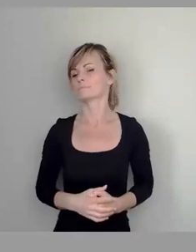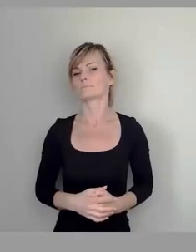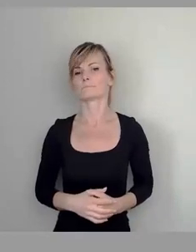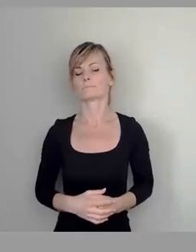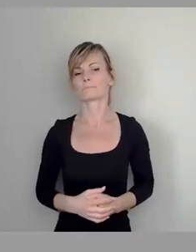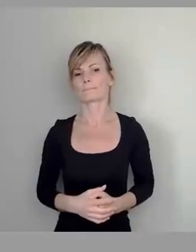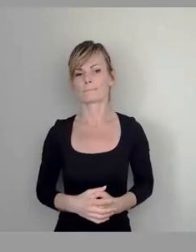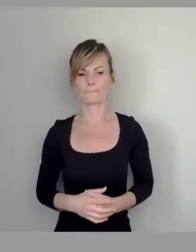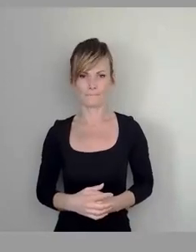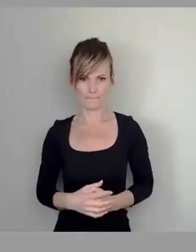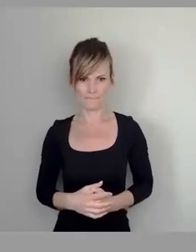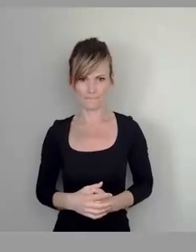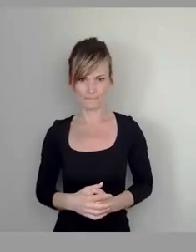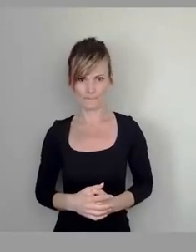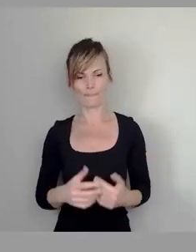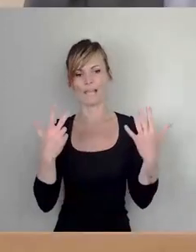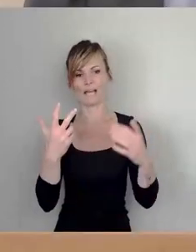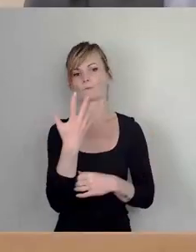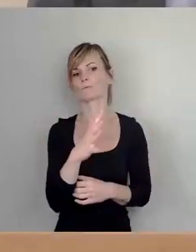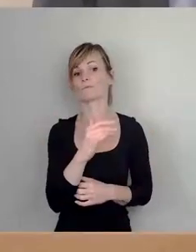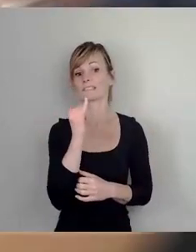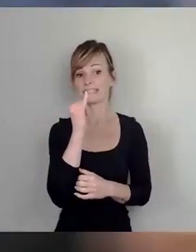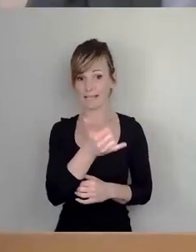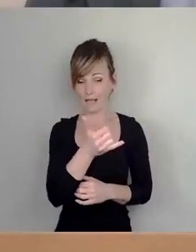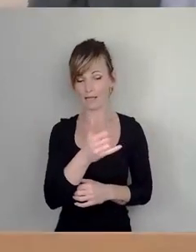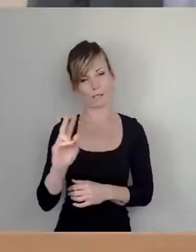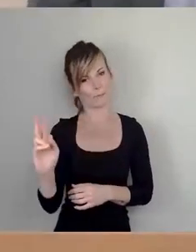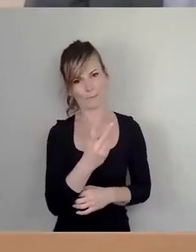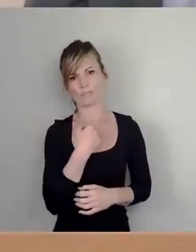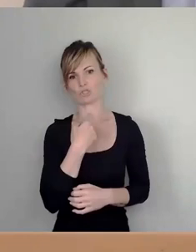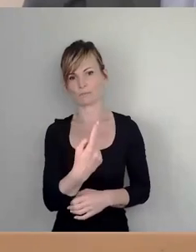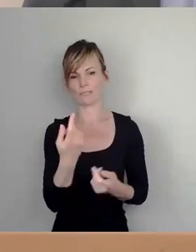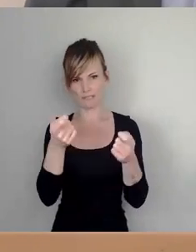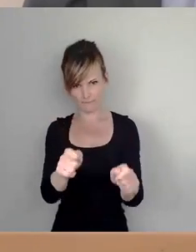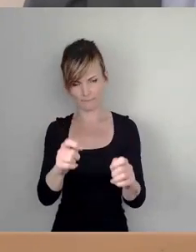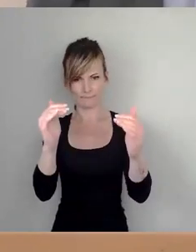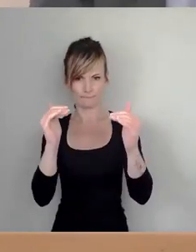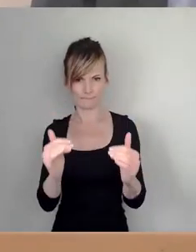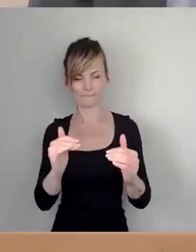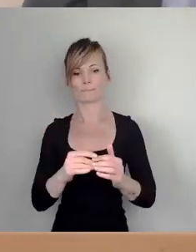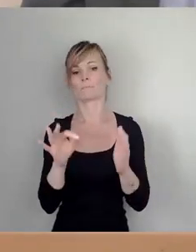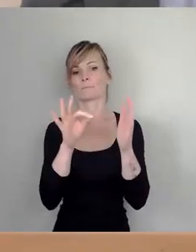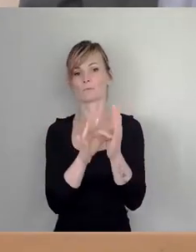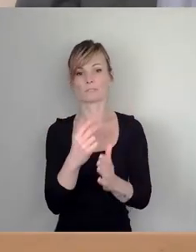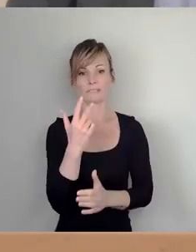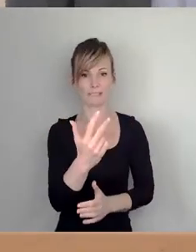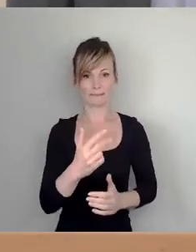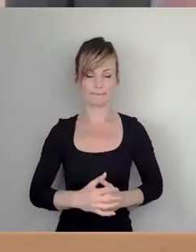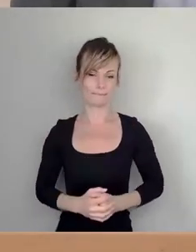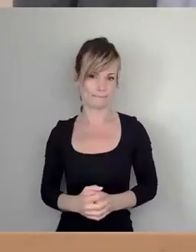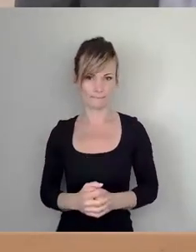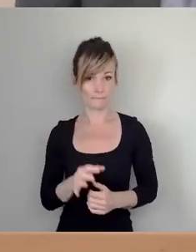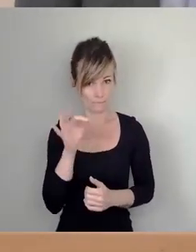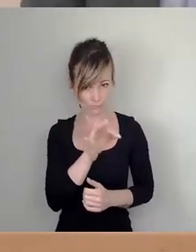Das ist mit 58 Ja, einstimmig so beschlossen. Ich rufe Punkt 3 auf. Wer hier seine